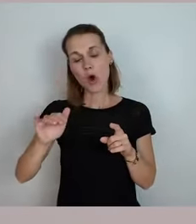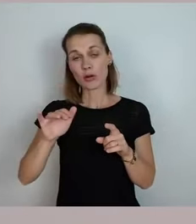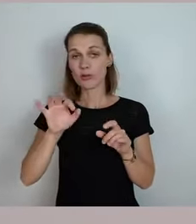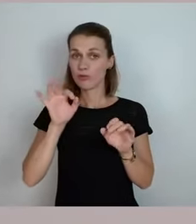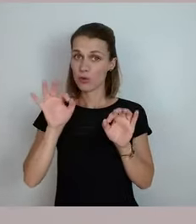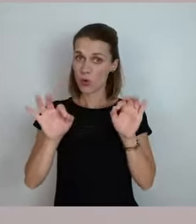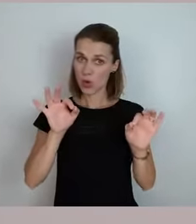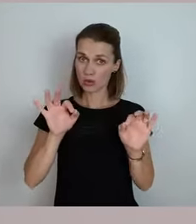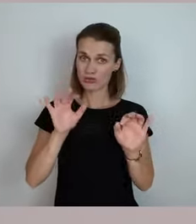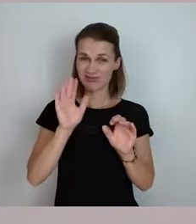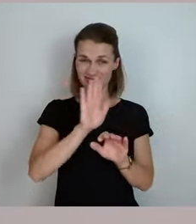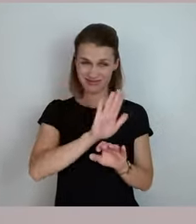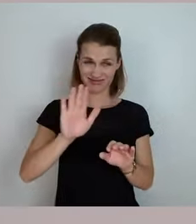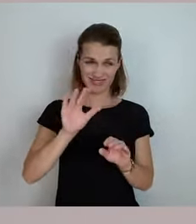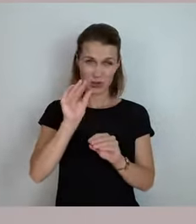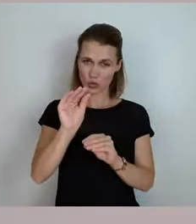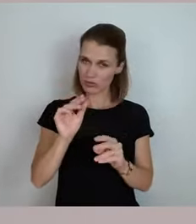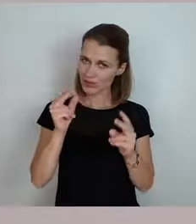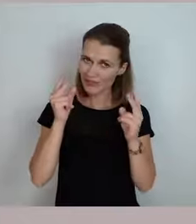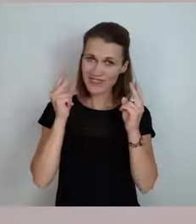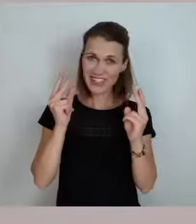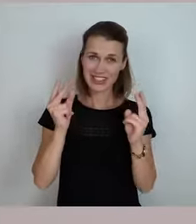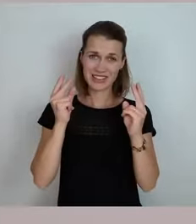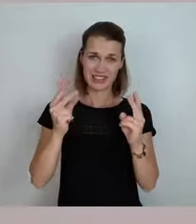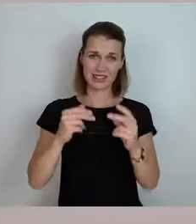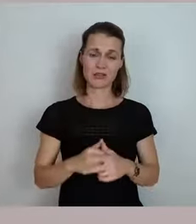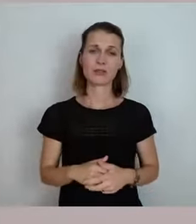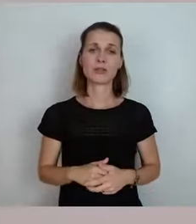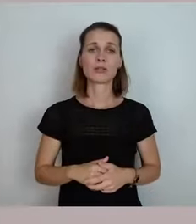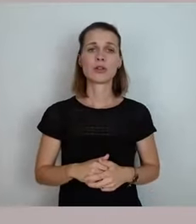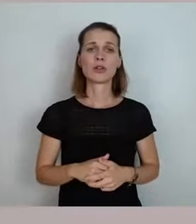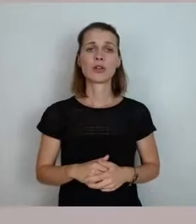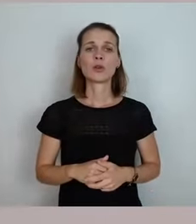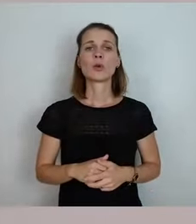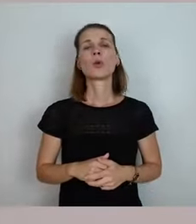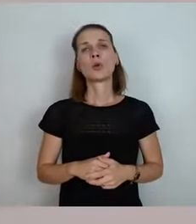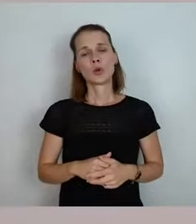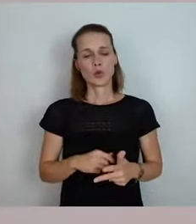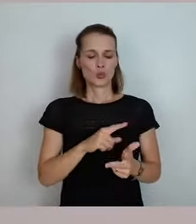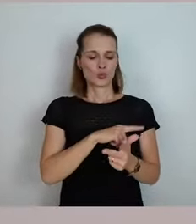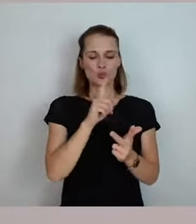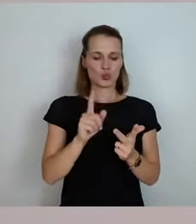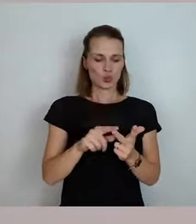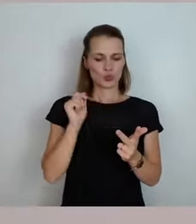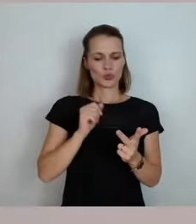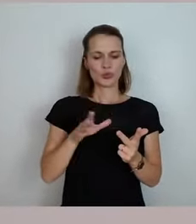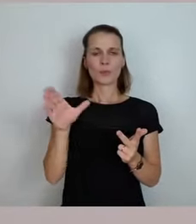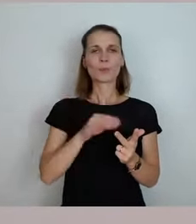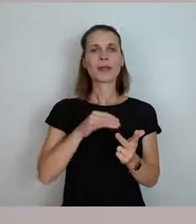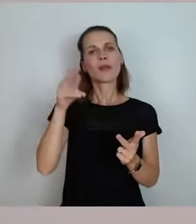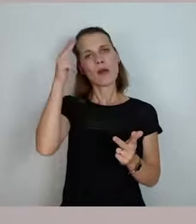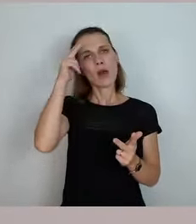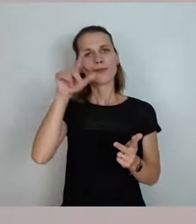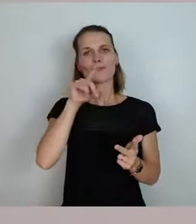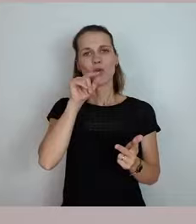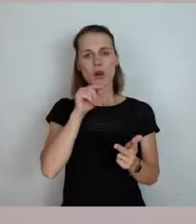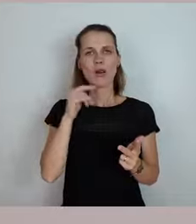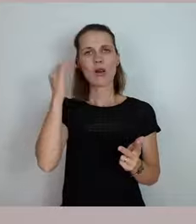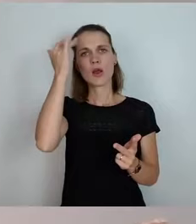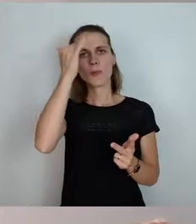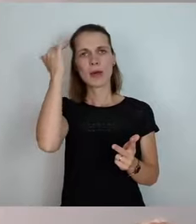wir hier damit auch diesen Bereich haben. Dann haben wir gemeinsam mit Frank Vogel versucht, dieses Thema